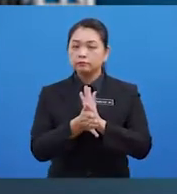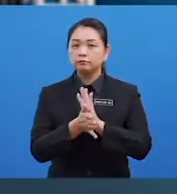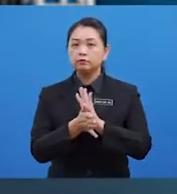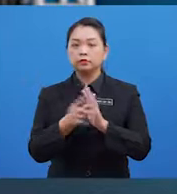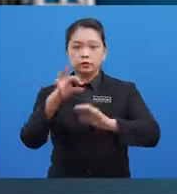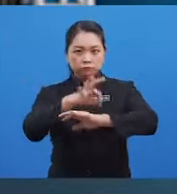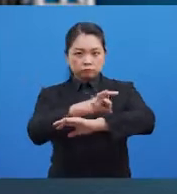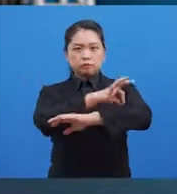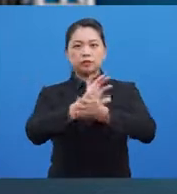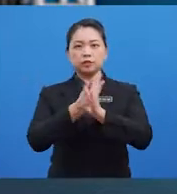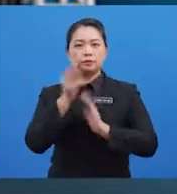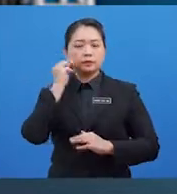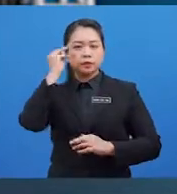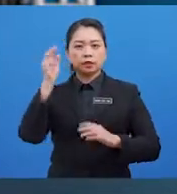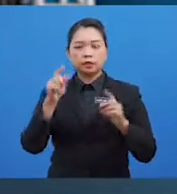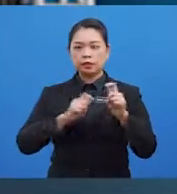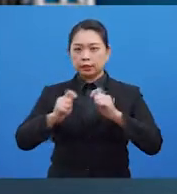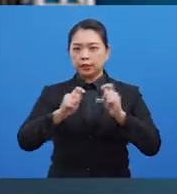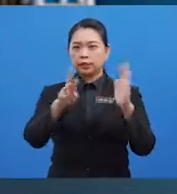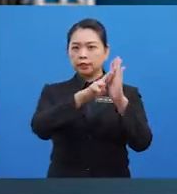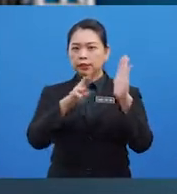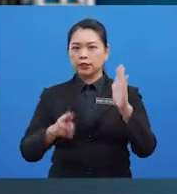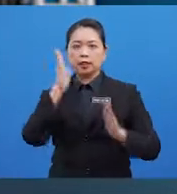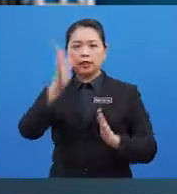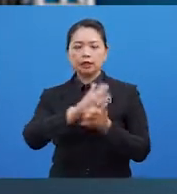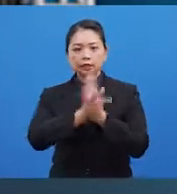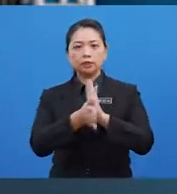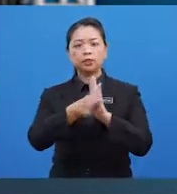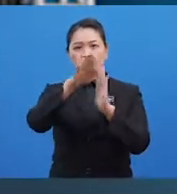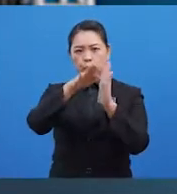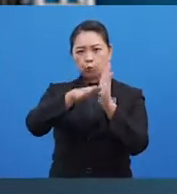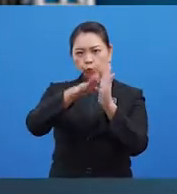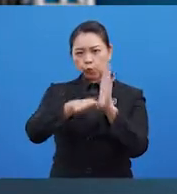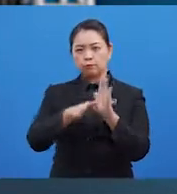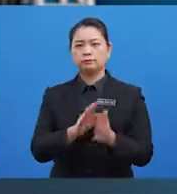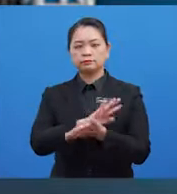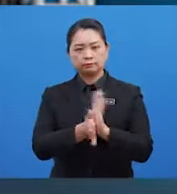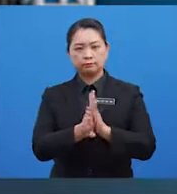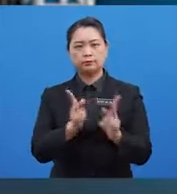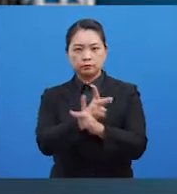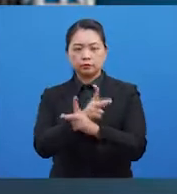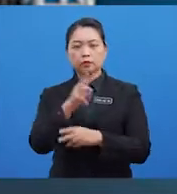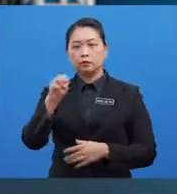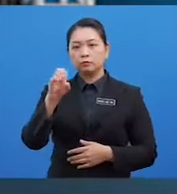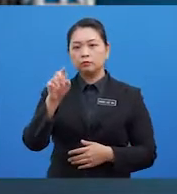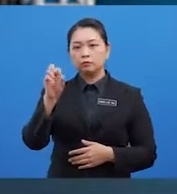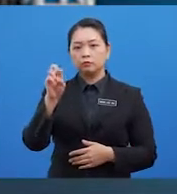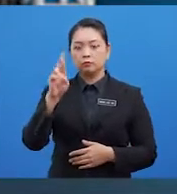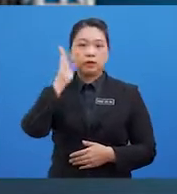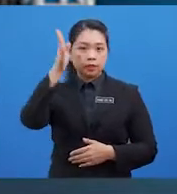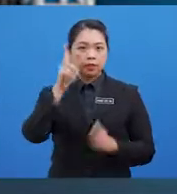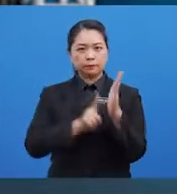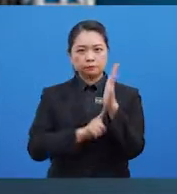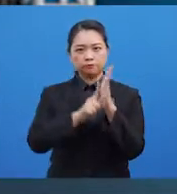Tidakkan reflex Dan pergerakan Sepuntan Akan menjadi kurang Maka Kawalan motor Volontari Akan meningkat